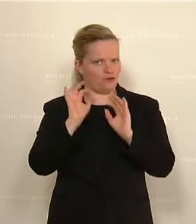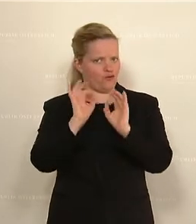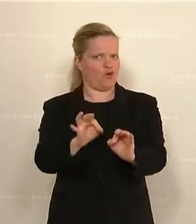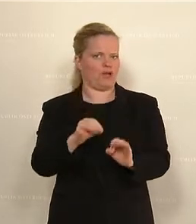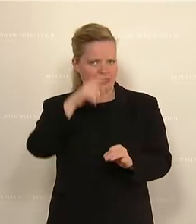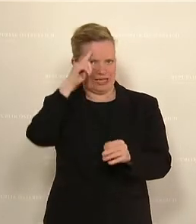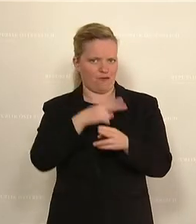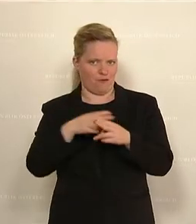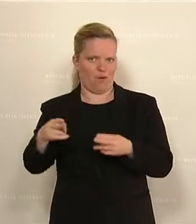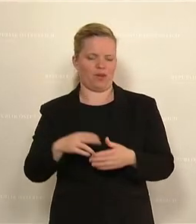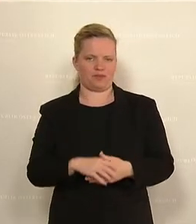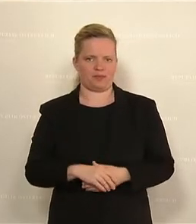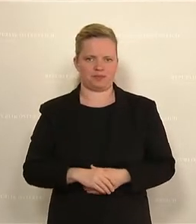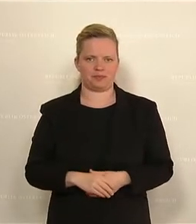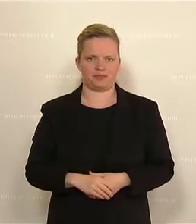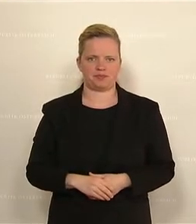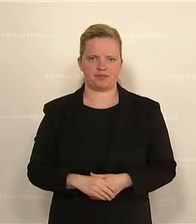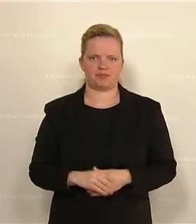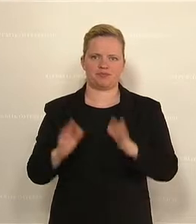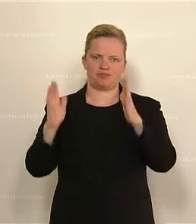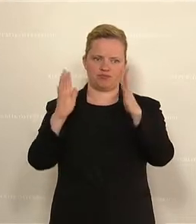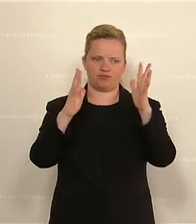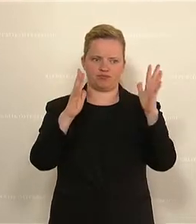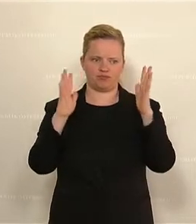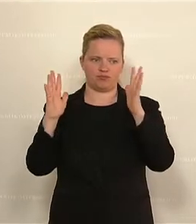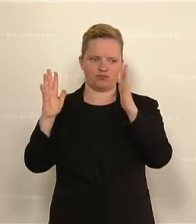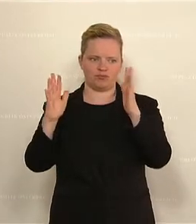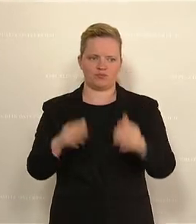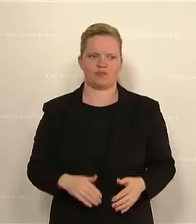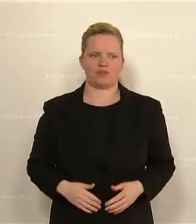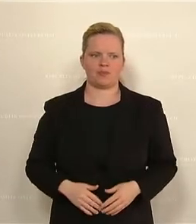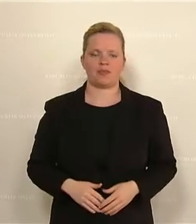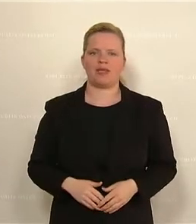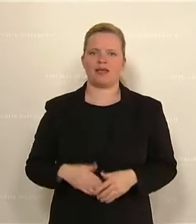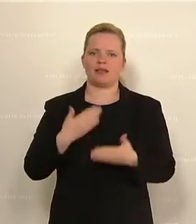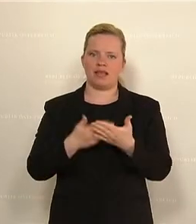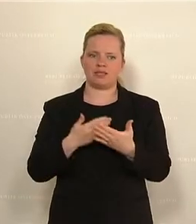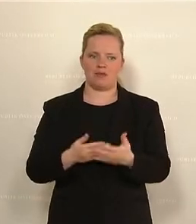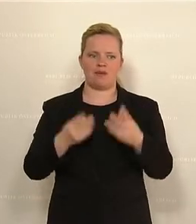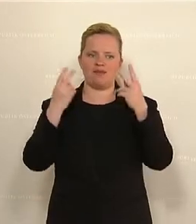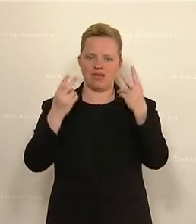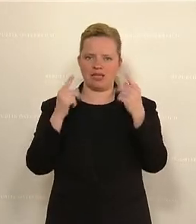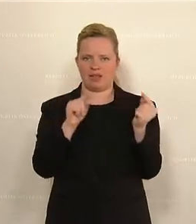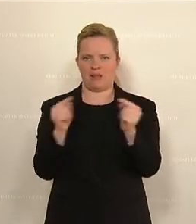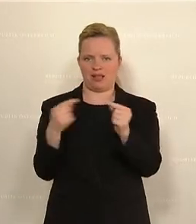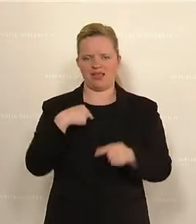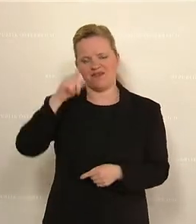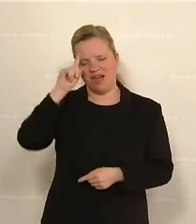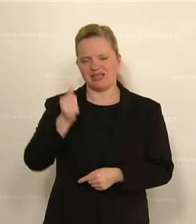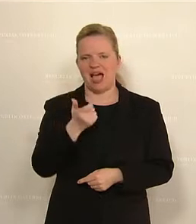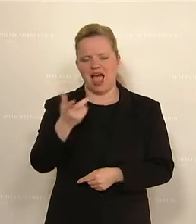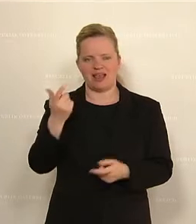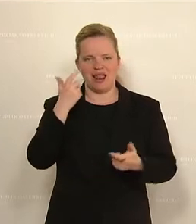und Herren. Und deswegen ist es eine wichtige Debatte. Ich weiß, viele finden das lächerlich, wenn ein